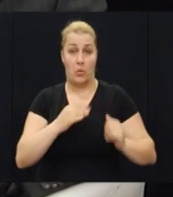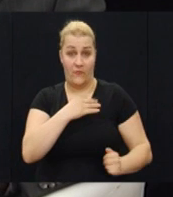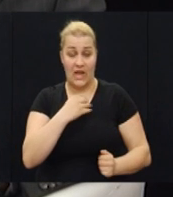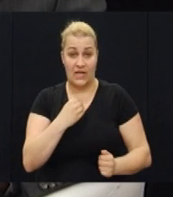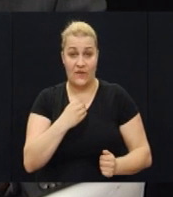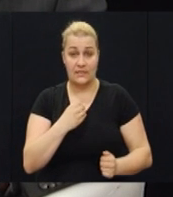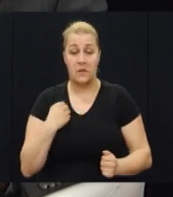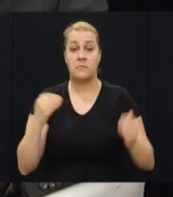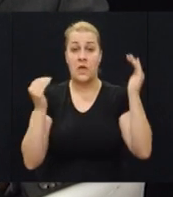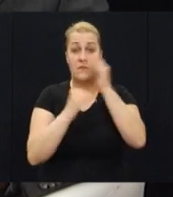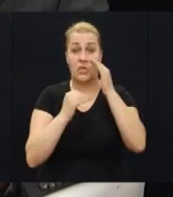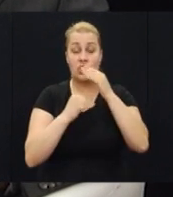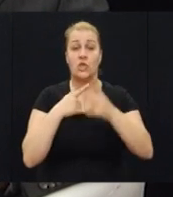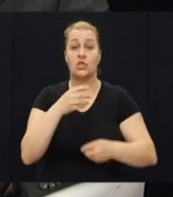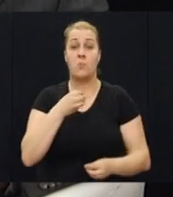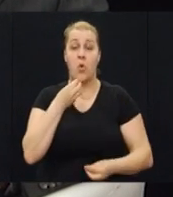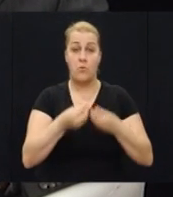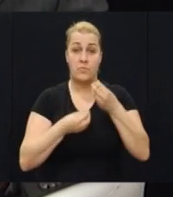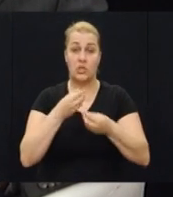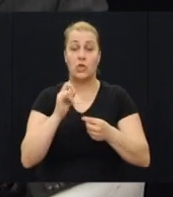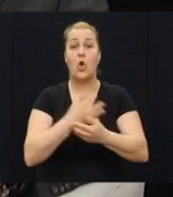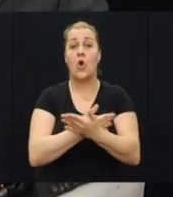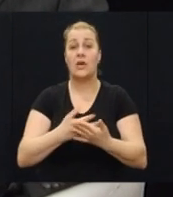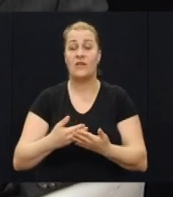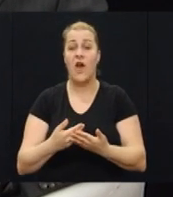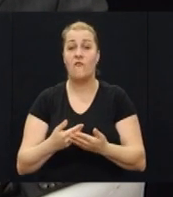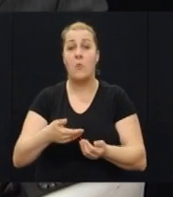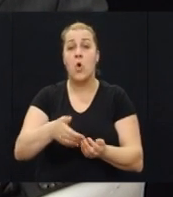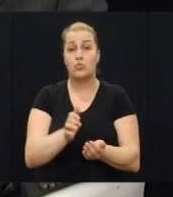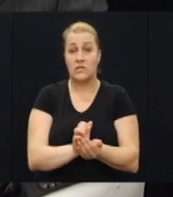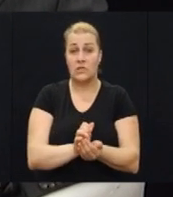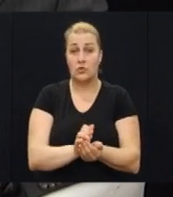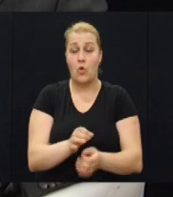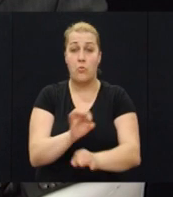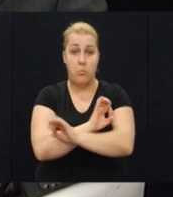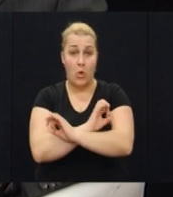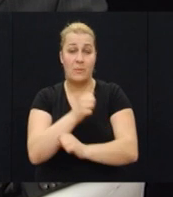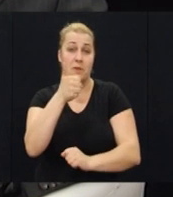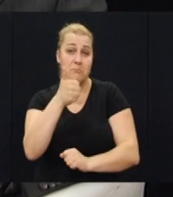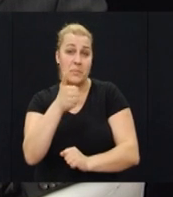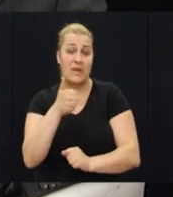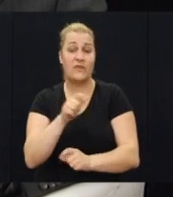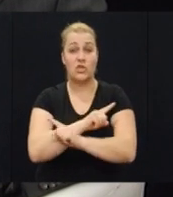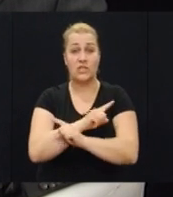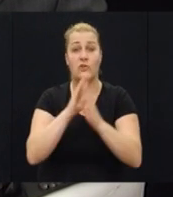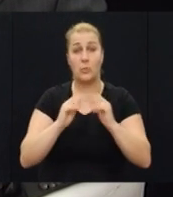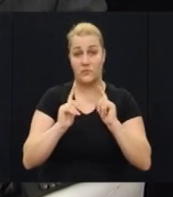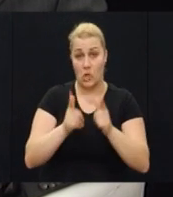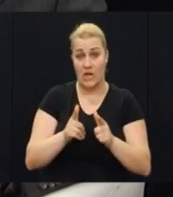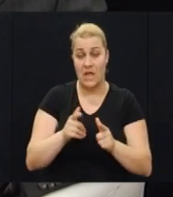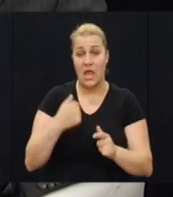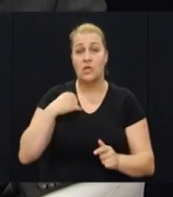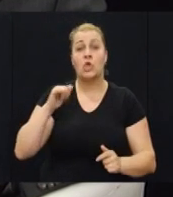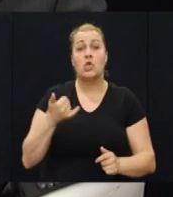Hrvatske. Već raz ćemo pričati o krvavom uskrsu, o pogibi prve žrtve domovinskog rata, našem